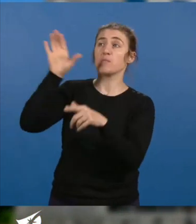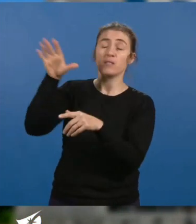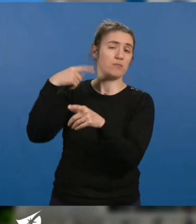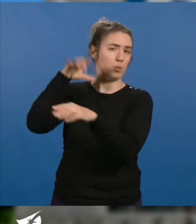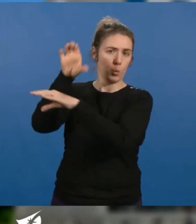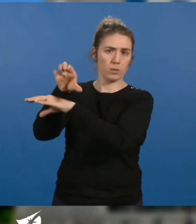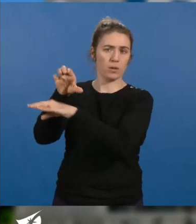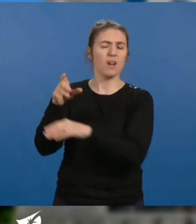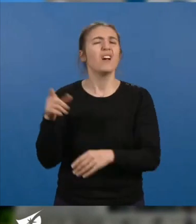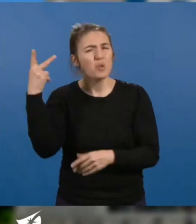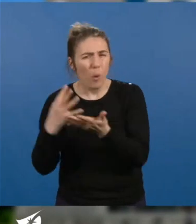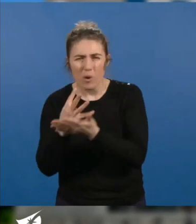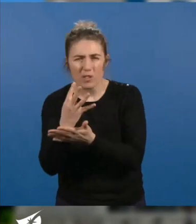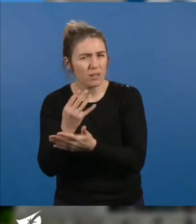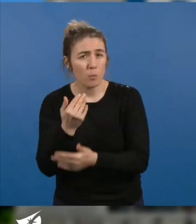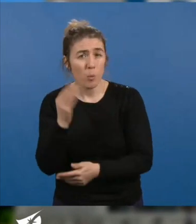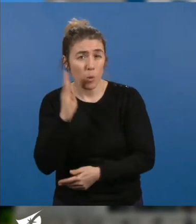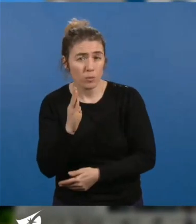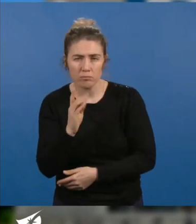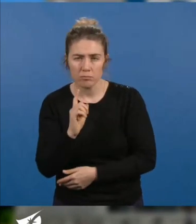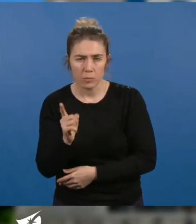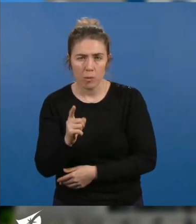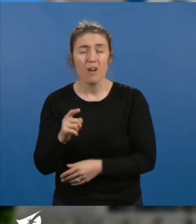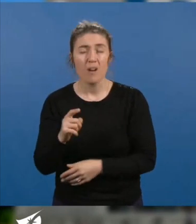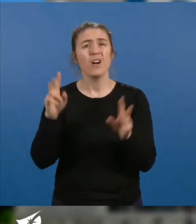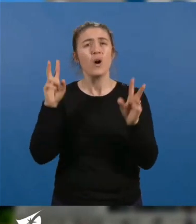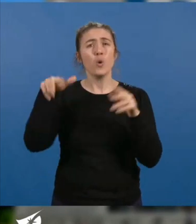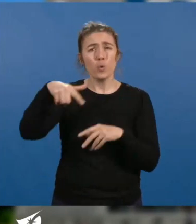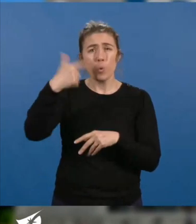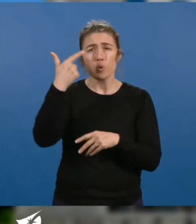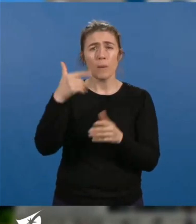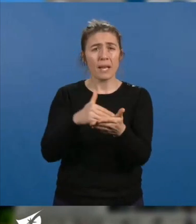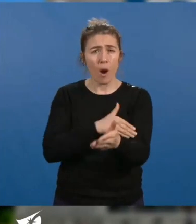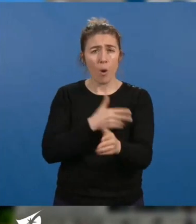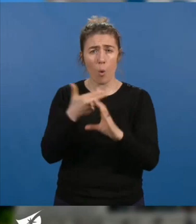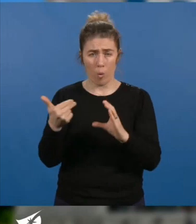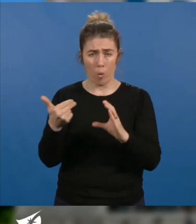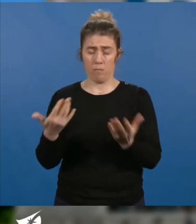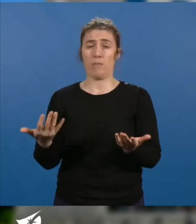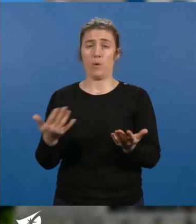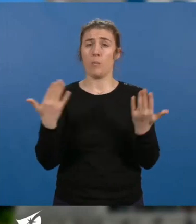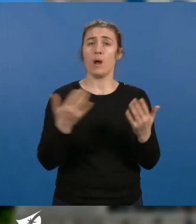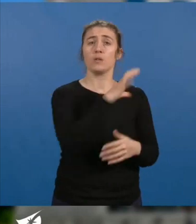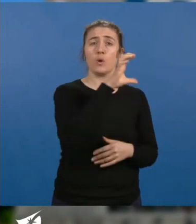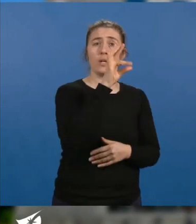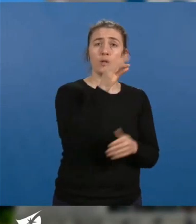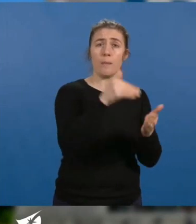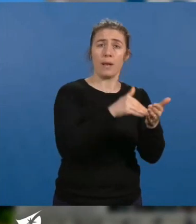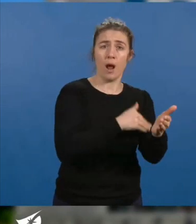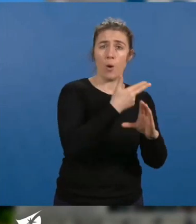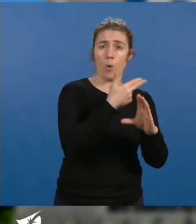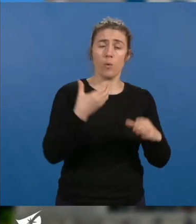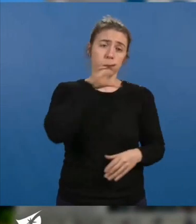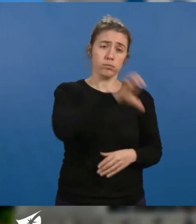qui n'est pas nécessaire. Qu'est-ce que 12 milliards d'euros, comparé aux 150 milliards d'euros versés par an aux